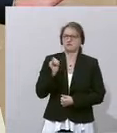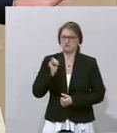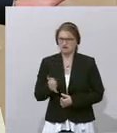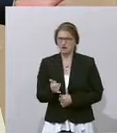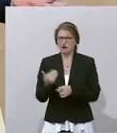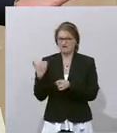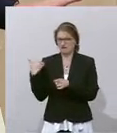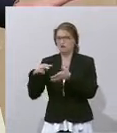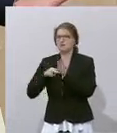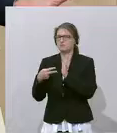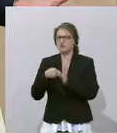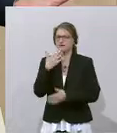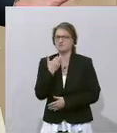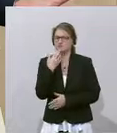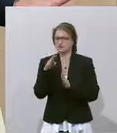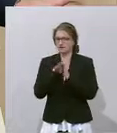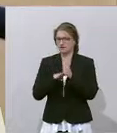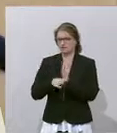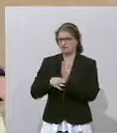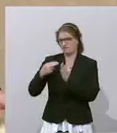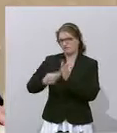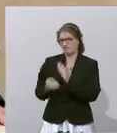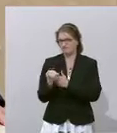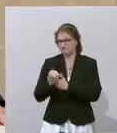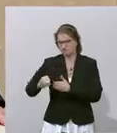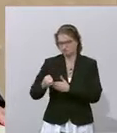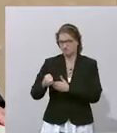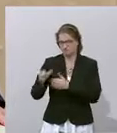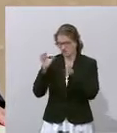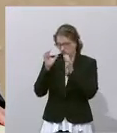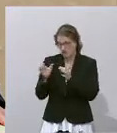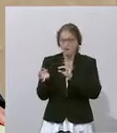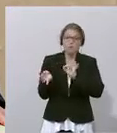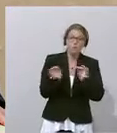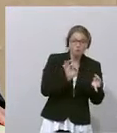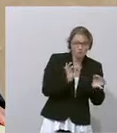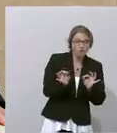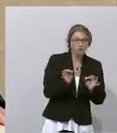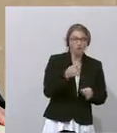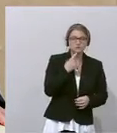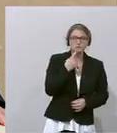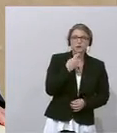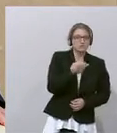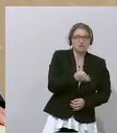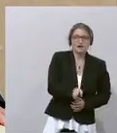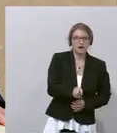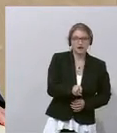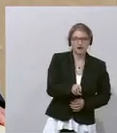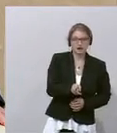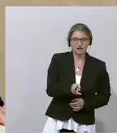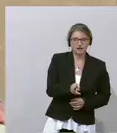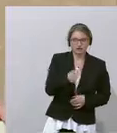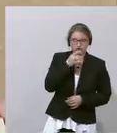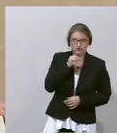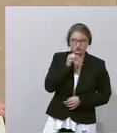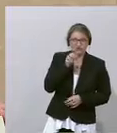Gesetze zu verletzen durch die Österreichische Volkspartei oder nein, das ist der Österreichischen Volkspartei zu Unrecht unterstellt